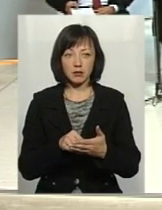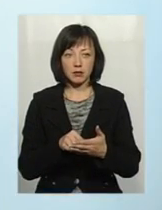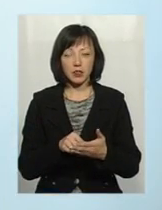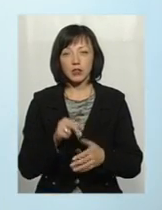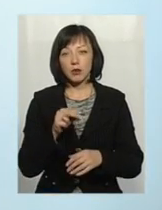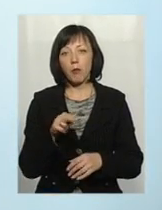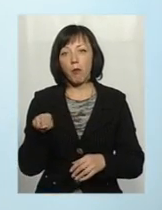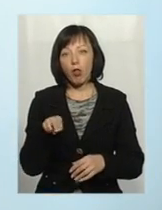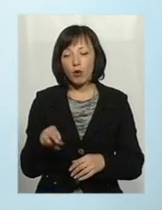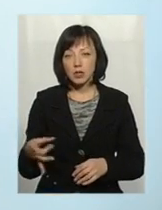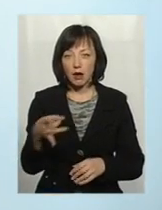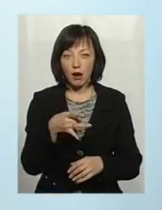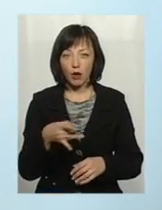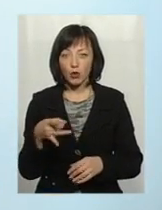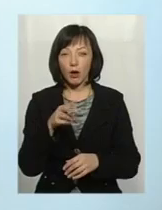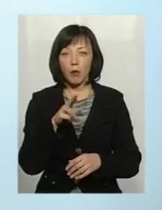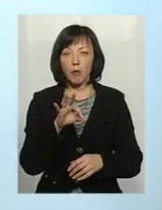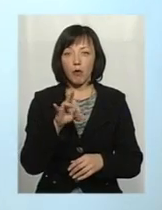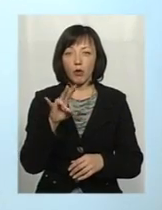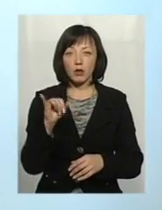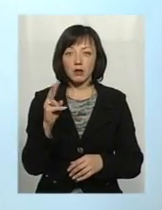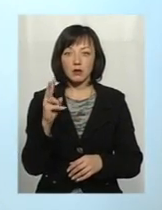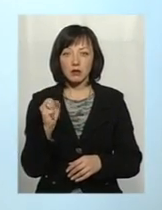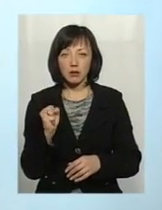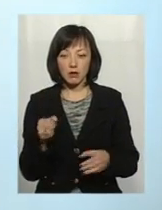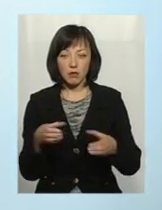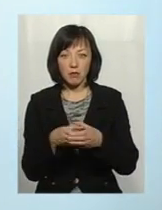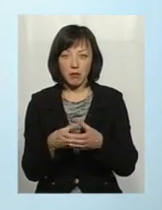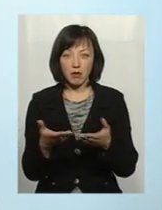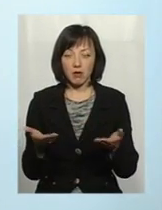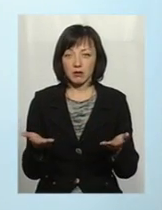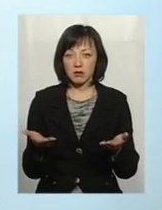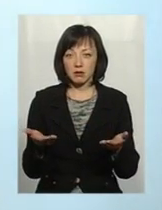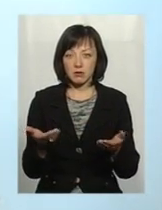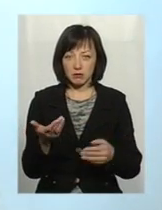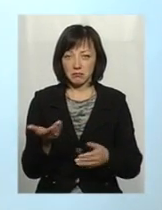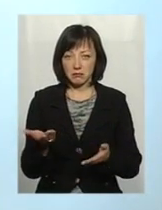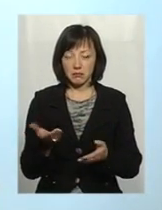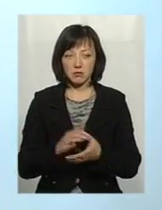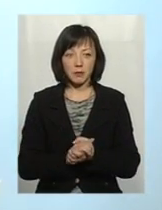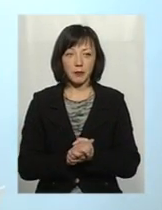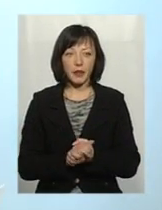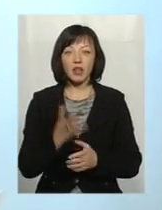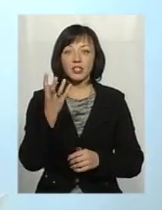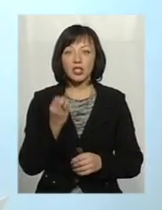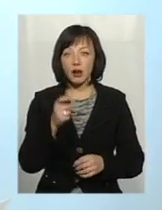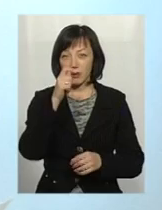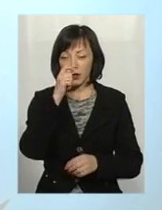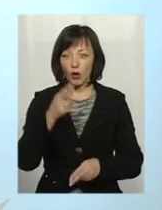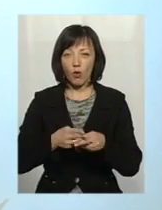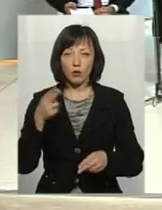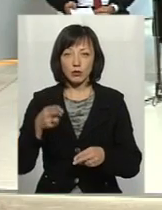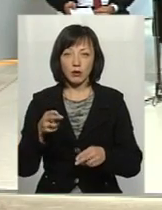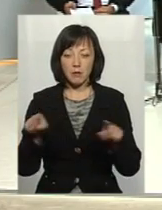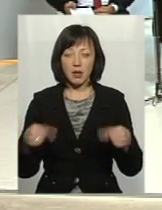полонський район, Панінківська громада, Полонська об'єднана термінеральна громада? Ще у квітні, коли гостро поставили